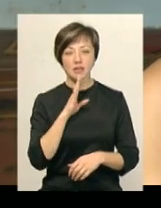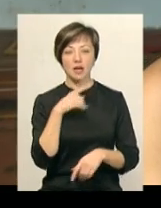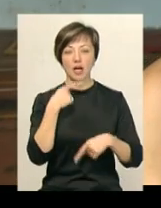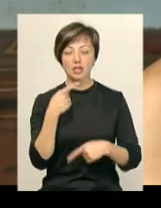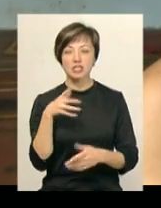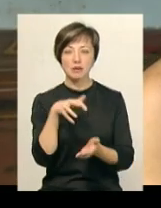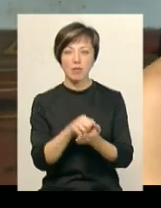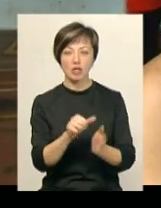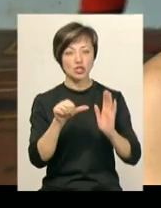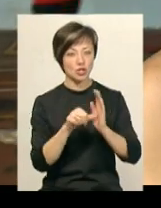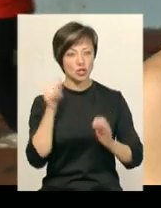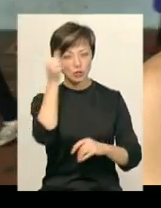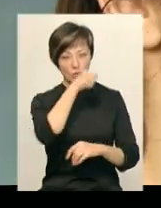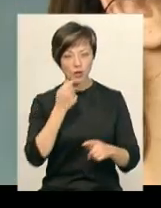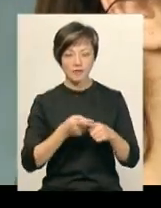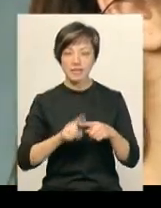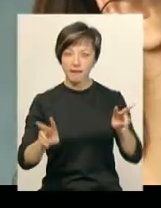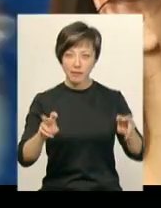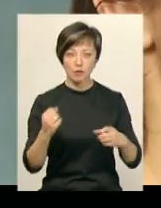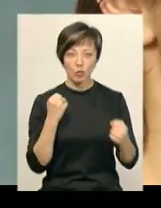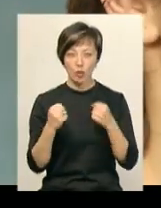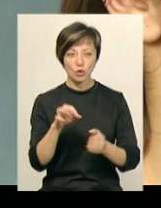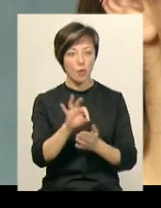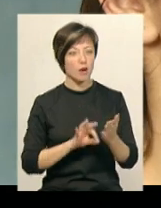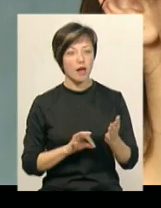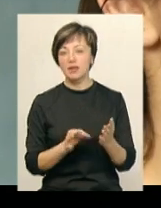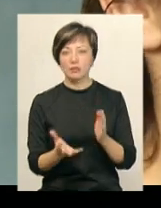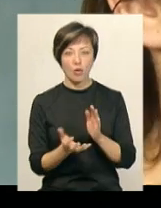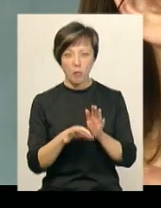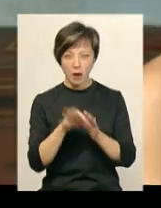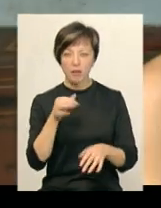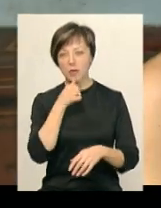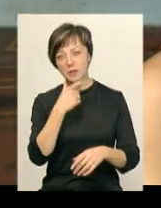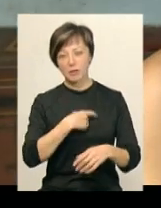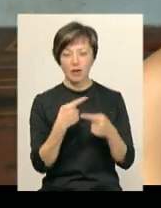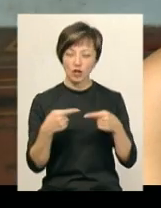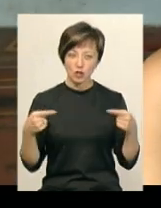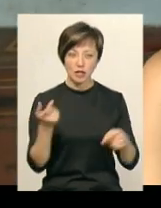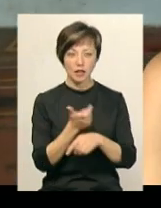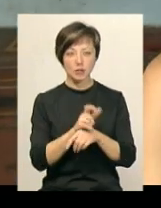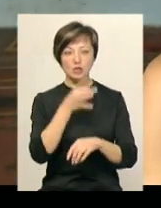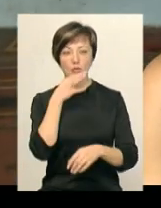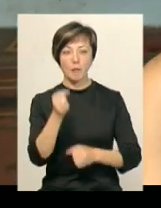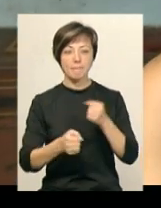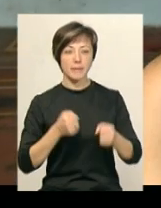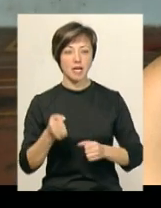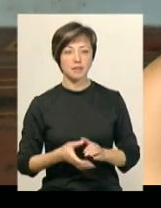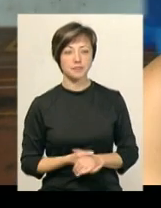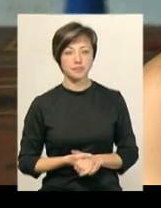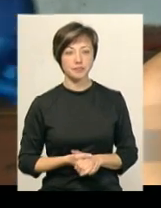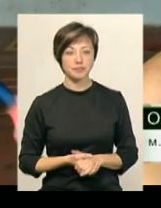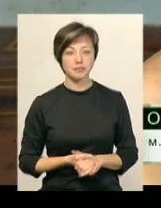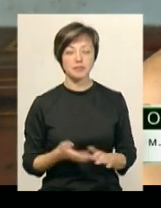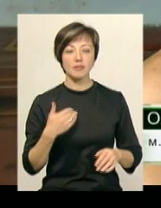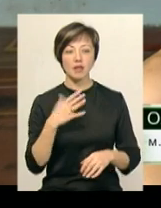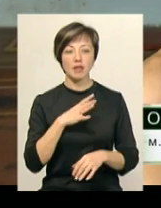атлетикою займається 6 років. Цей вид спорту обрала не одразу. Пробувала себе в інших, та найбільше сподобався біг. Я бігла